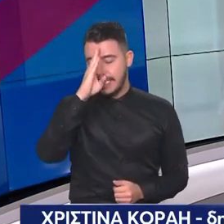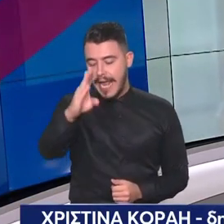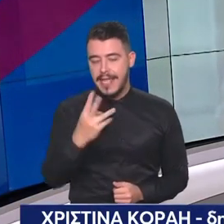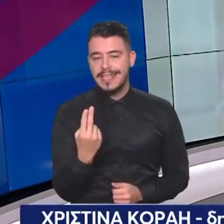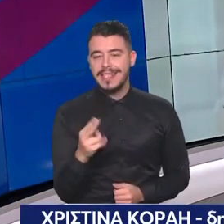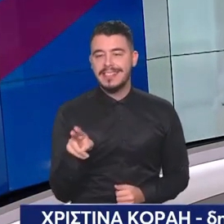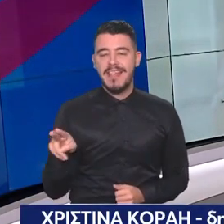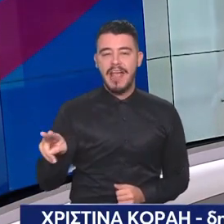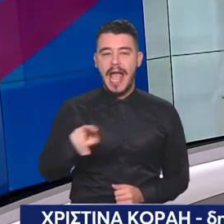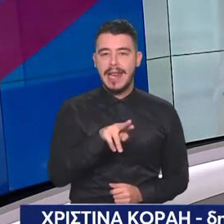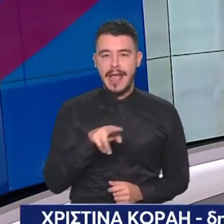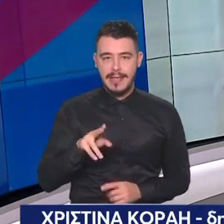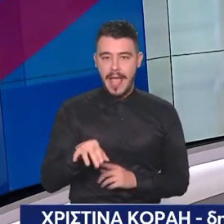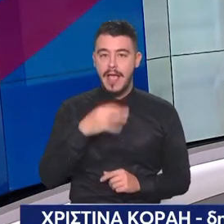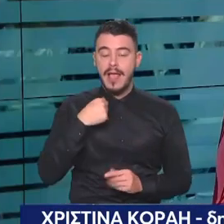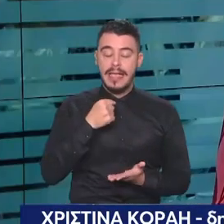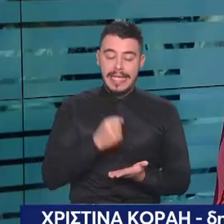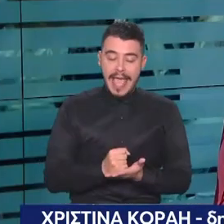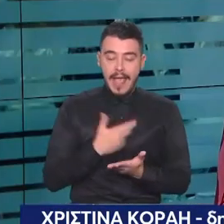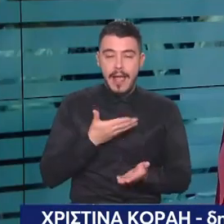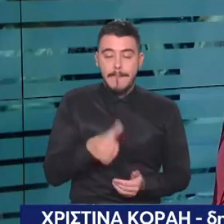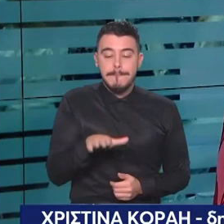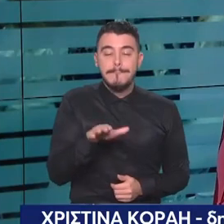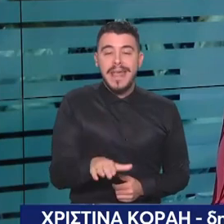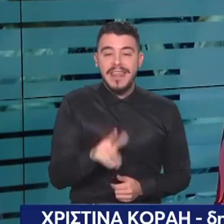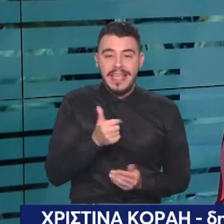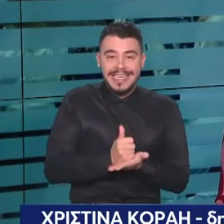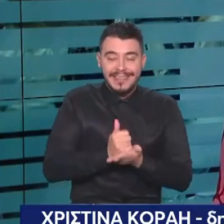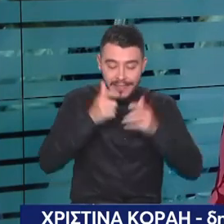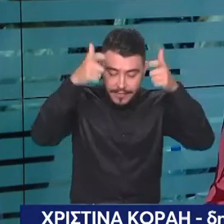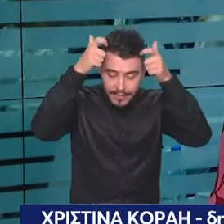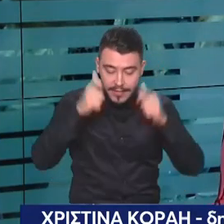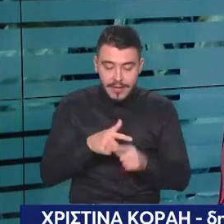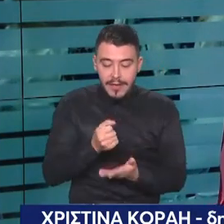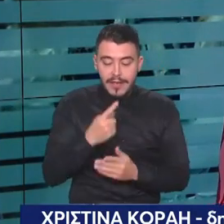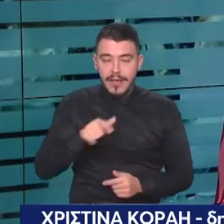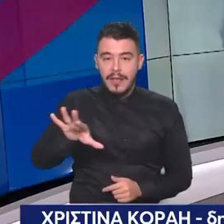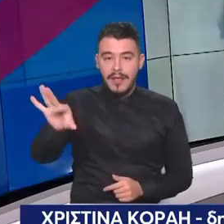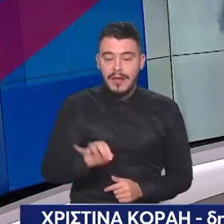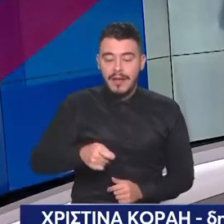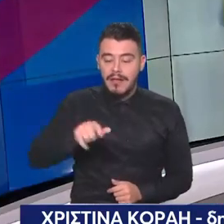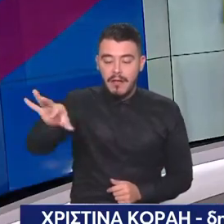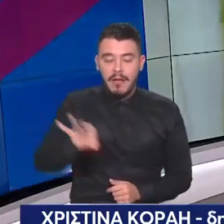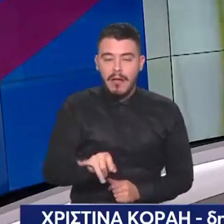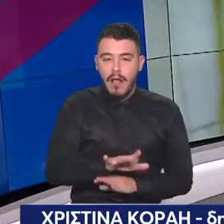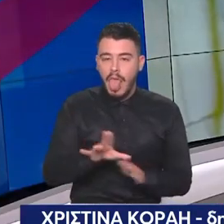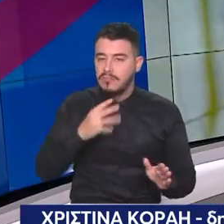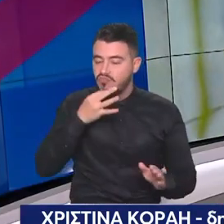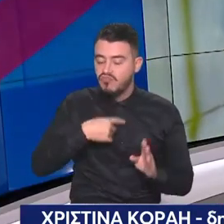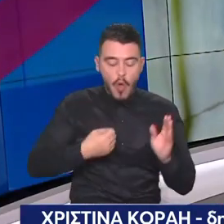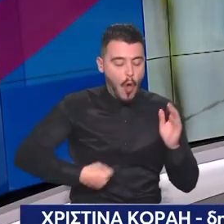ομόφυλων ζευγαριών. Η κυβέρνηση παρόλα αυτά είναι αποφασισμένη να φέρει το νόμο. Το πιο πιθανό